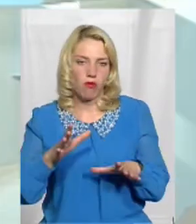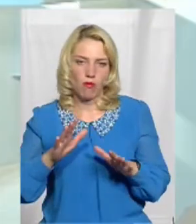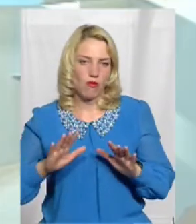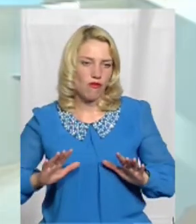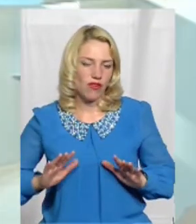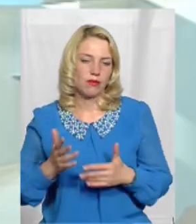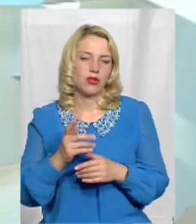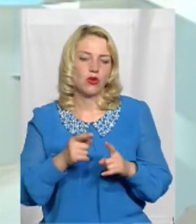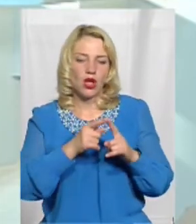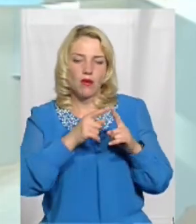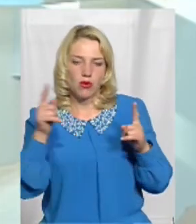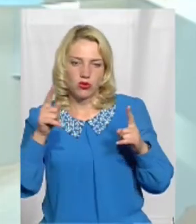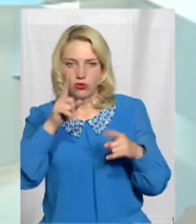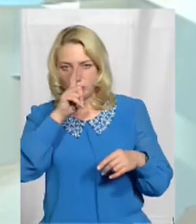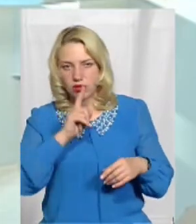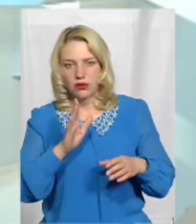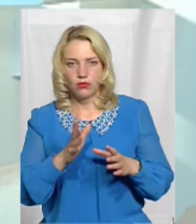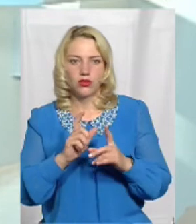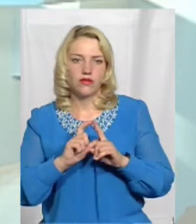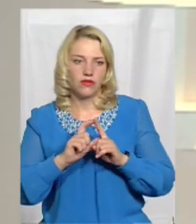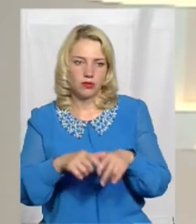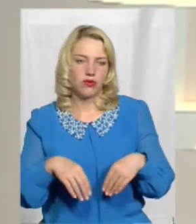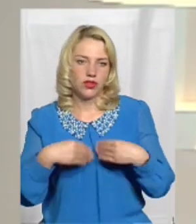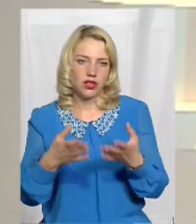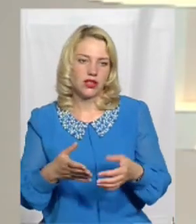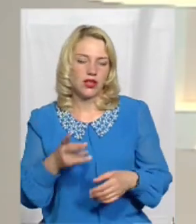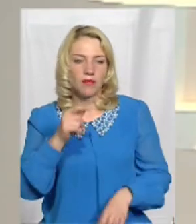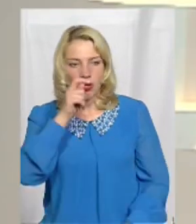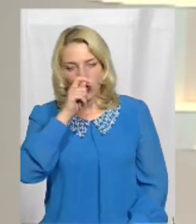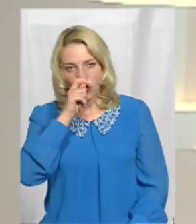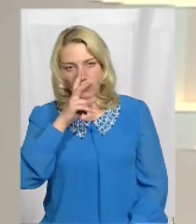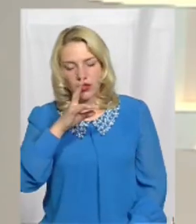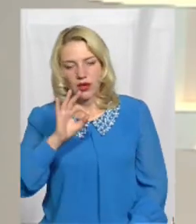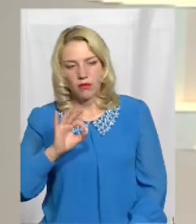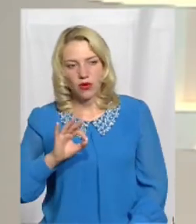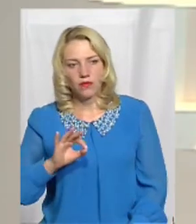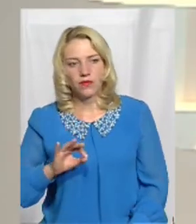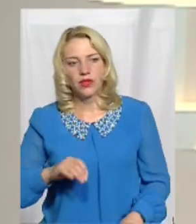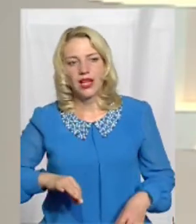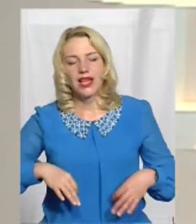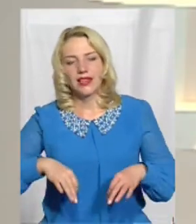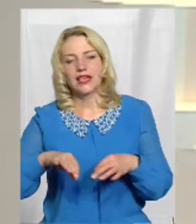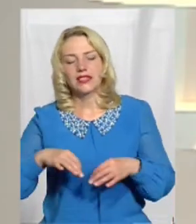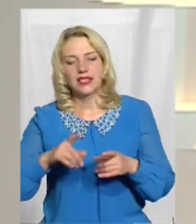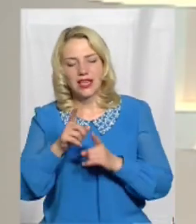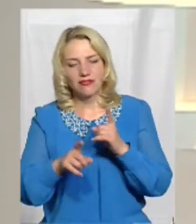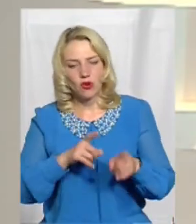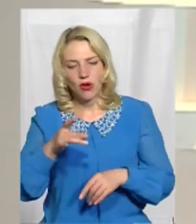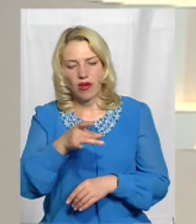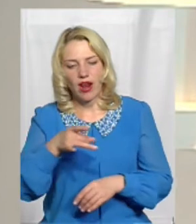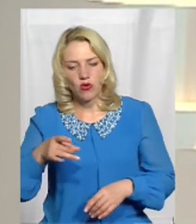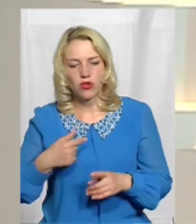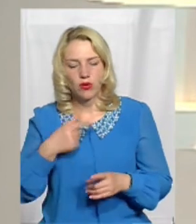люди отримують відповідь на своє звернення У квітні про трансформацію районів ми говорили з